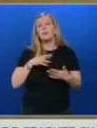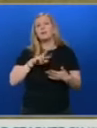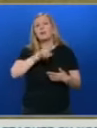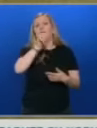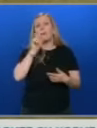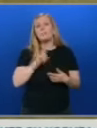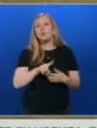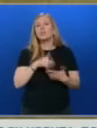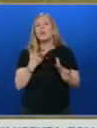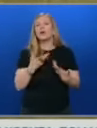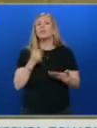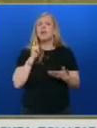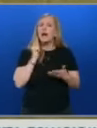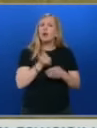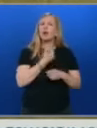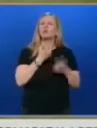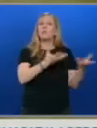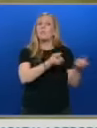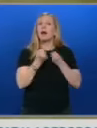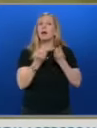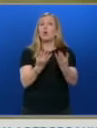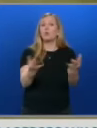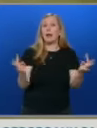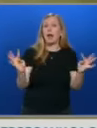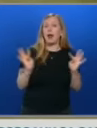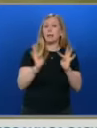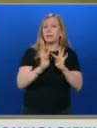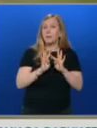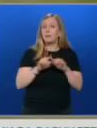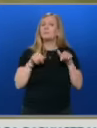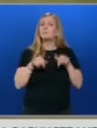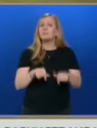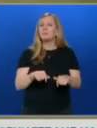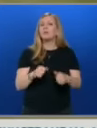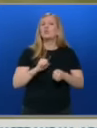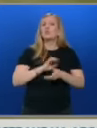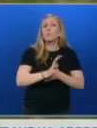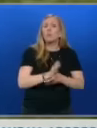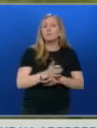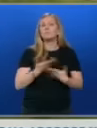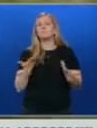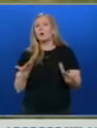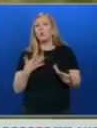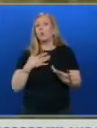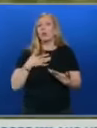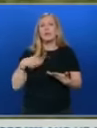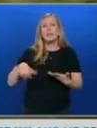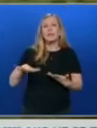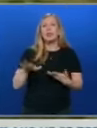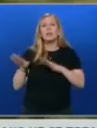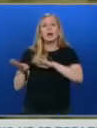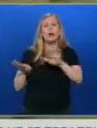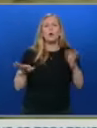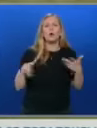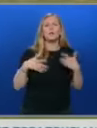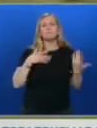маха оградите на стадото му и години наред търпи турмос от конкуренти Коя територия чия е и какво се прави за животни навлезли